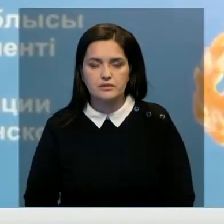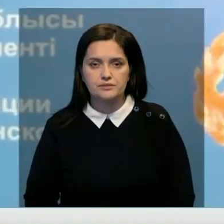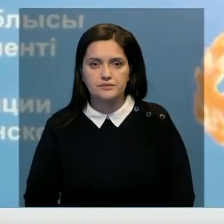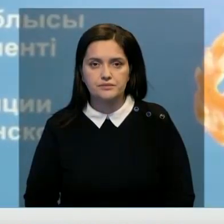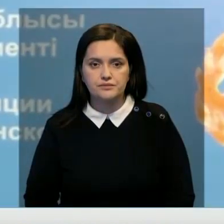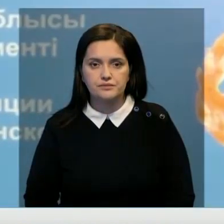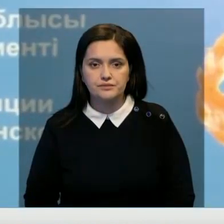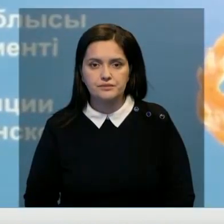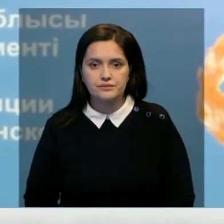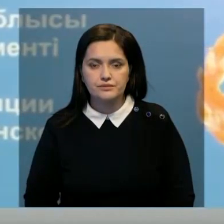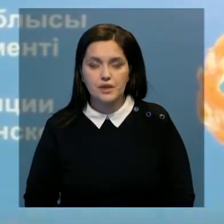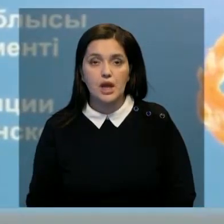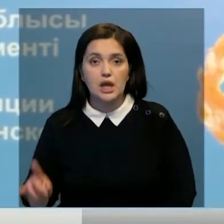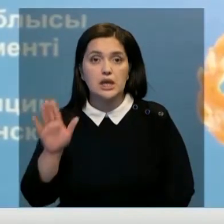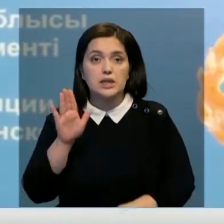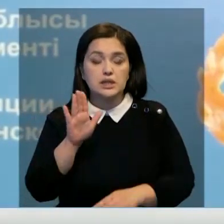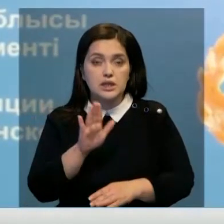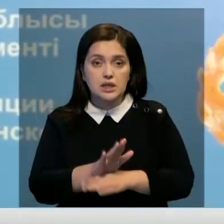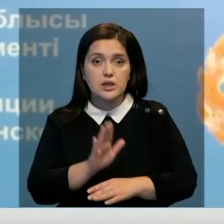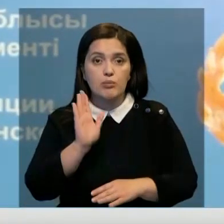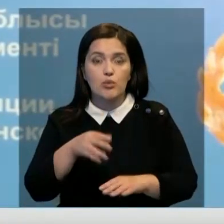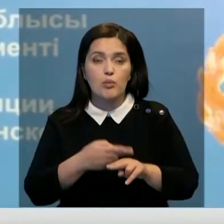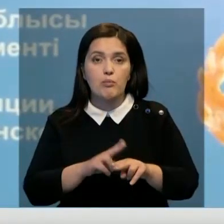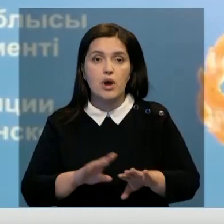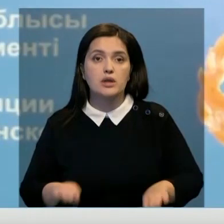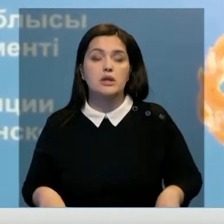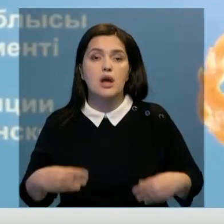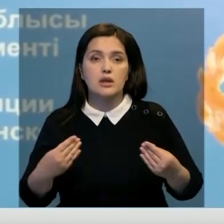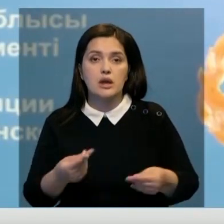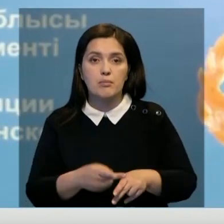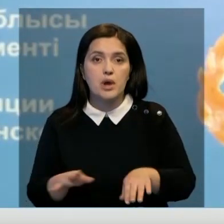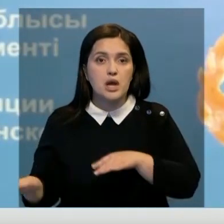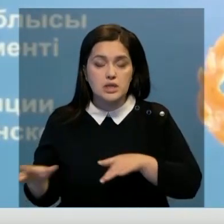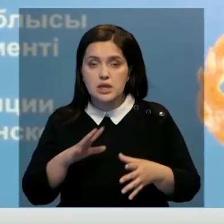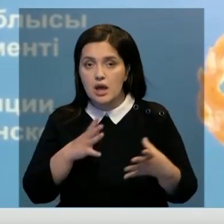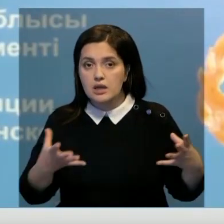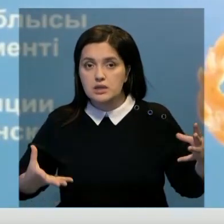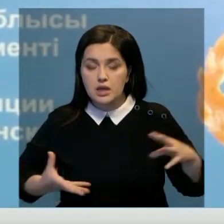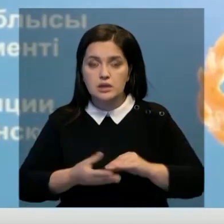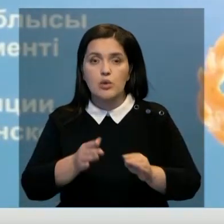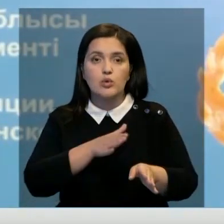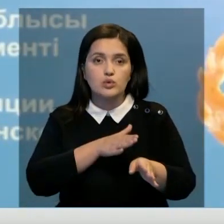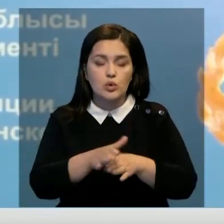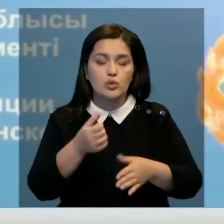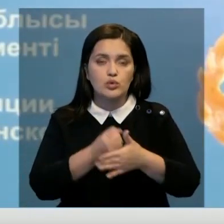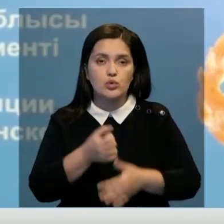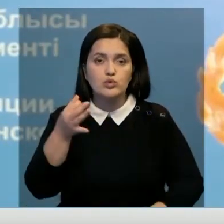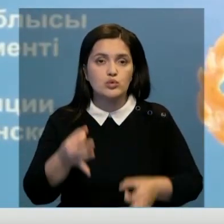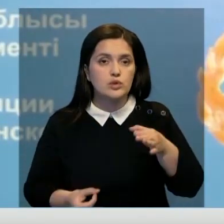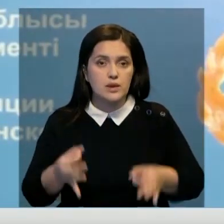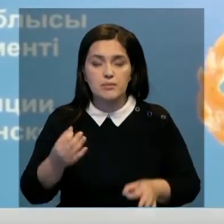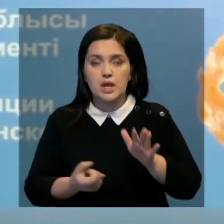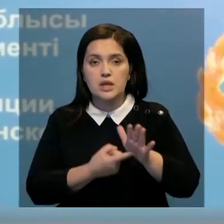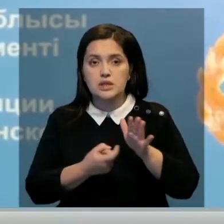Действием указанного медицинского работника будет дана соответствующая процессуальная оценка в рамках осуществляемого досудебного расследования